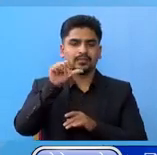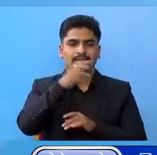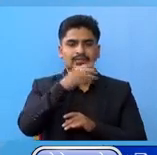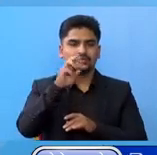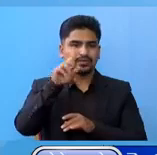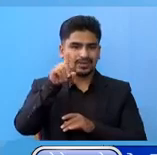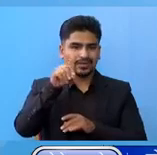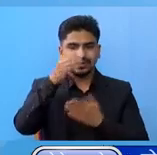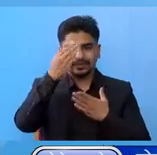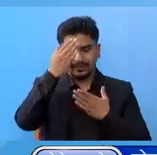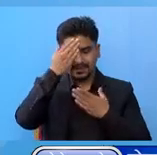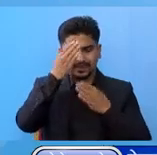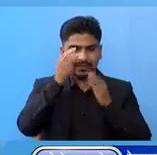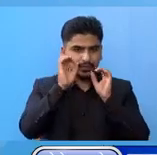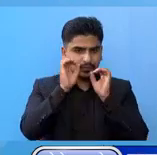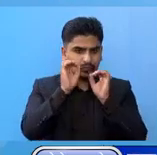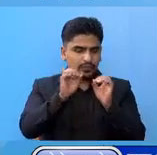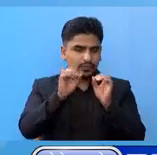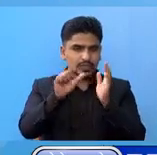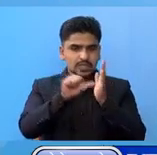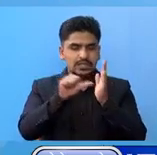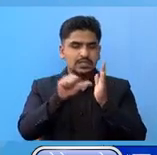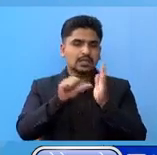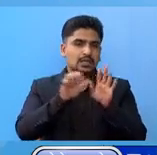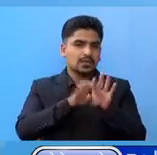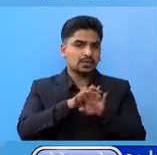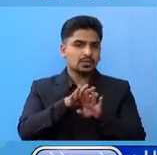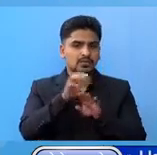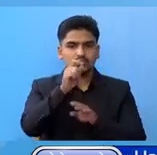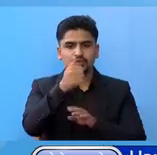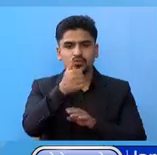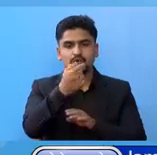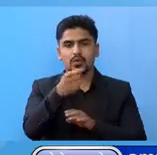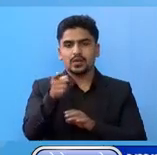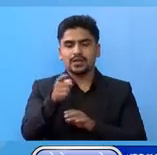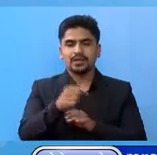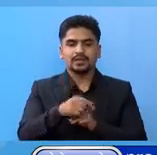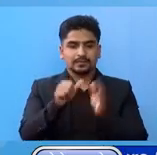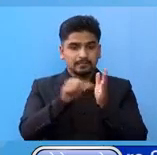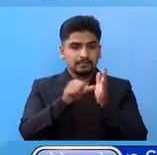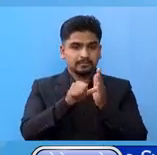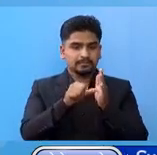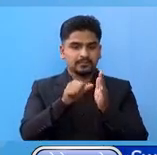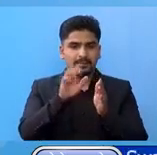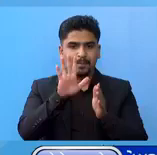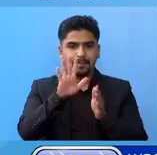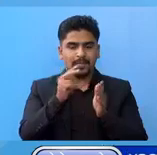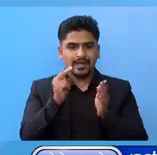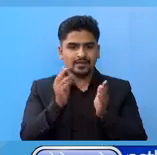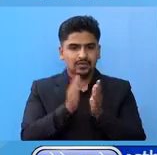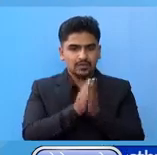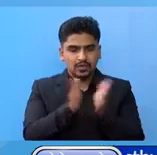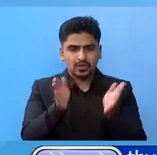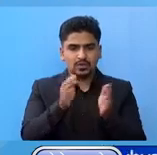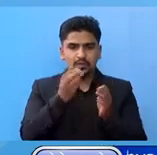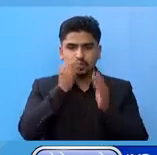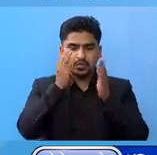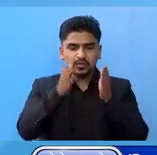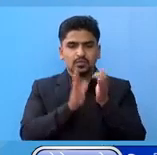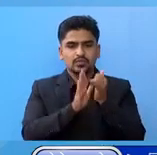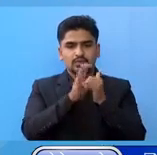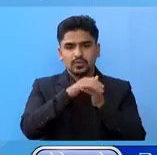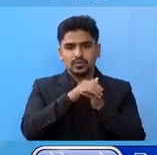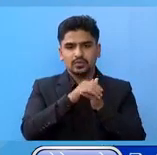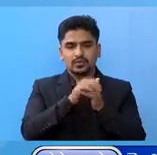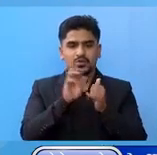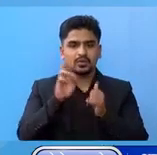संक्रमित अरू सुन्या बहेको जिल्ला चे छा ओटा छन ती जिल्ला हरू हुन पांच्तर भोजपूर शंख्या सभा